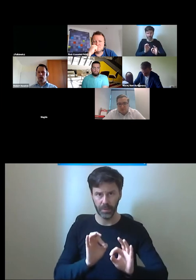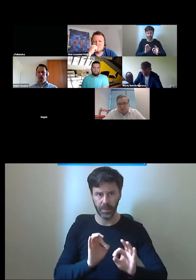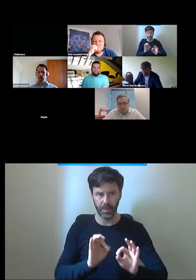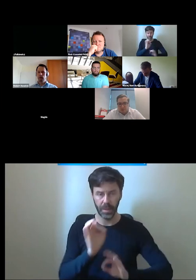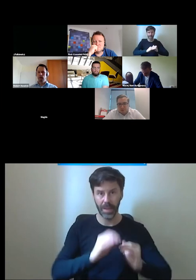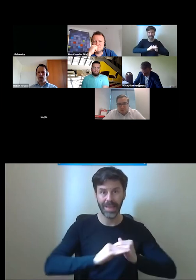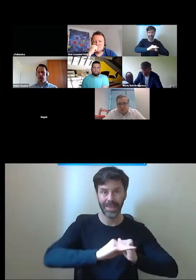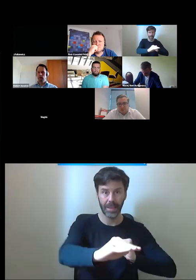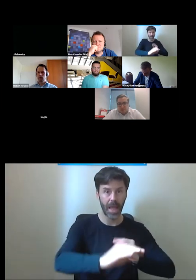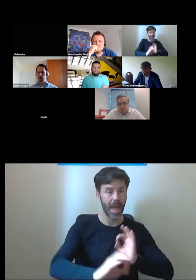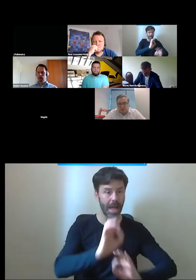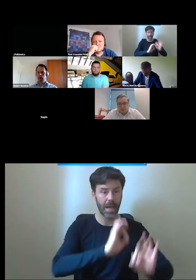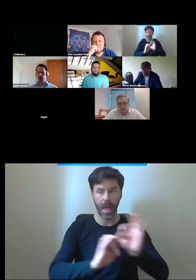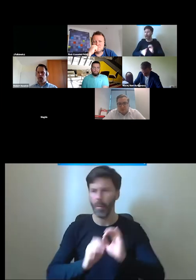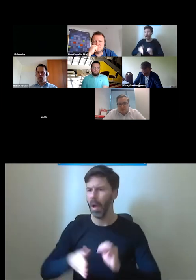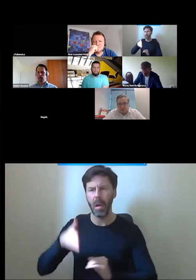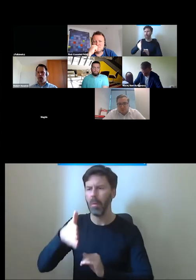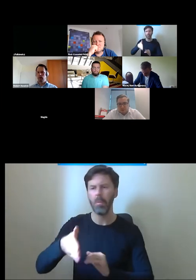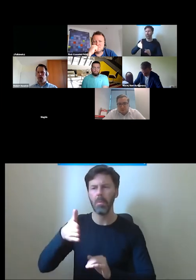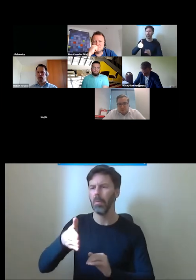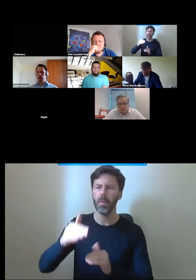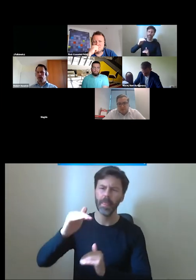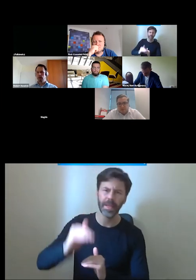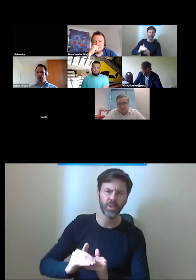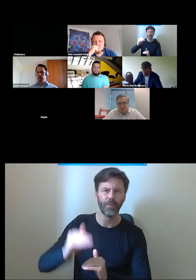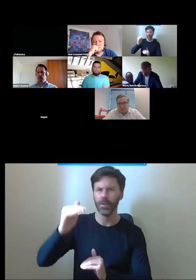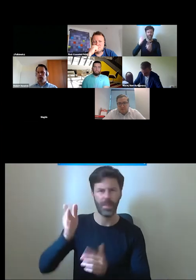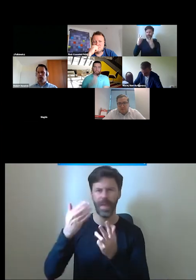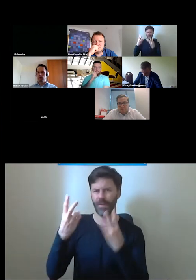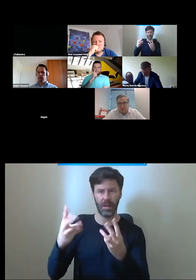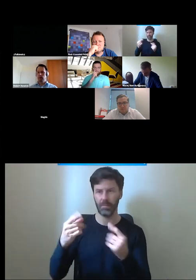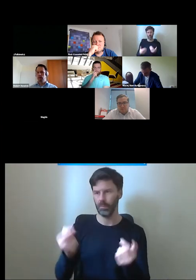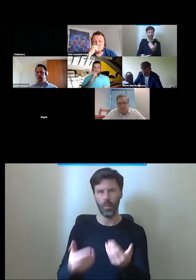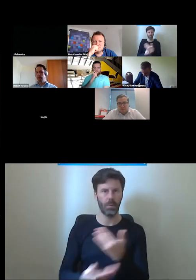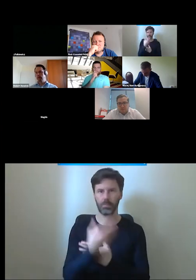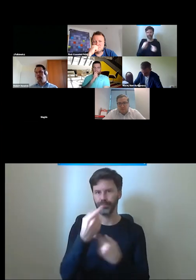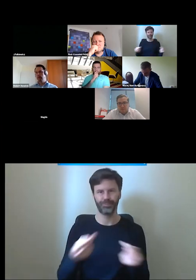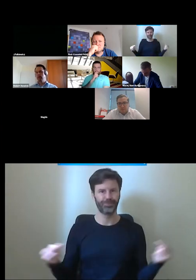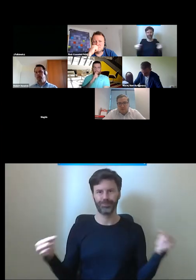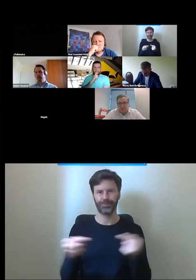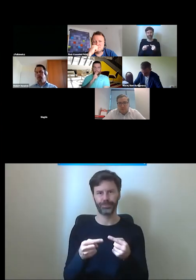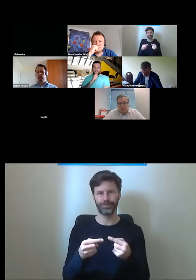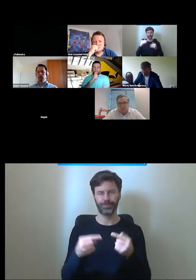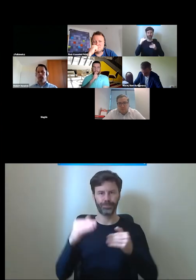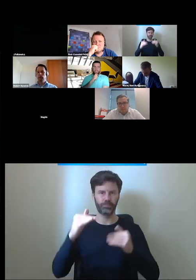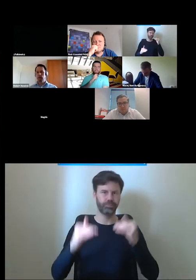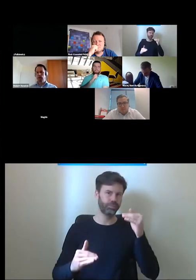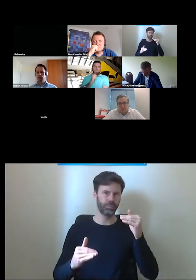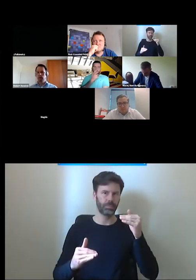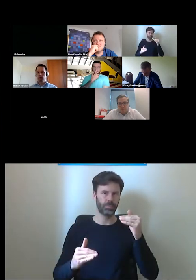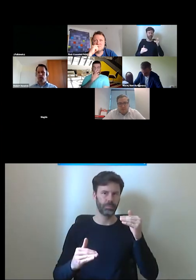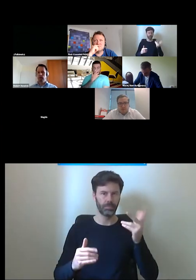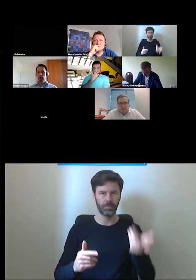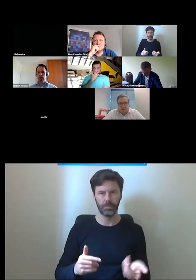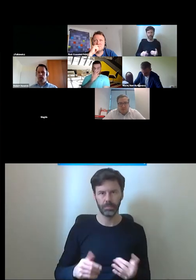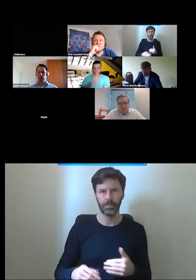dochodzi do pewnej niespójności która skutkuje tym że jest poważna różnica wysokości pomiędzy krawędzią